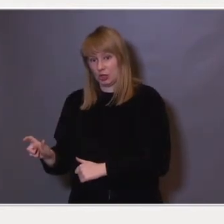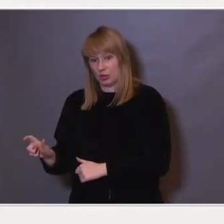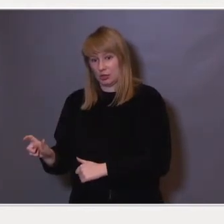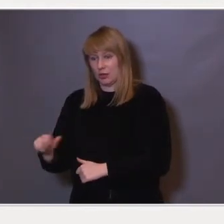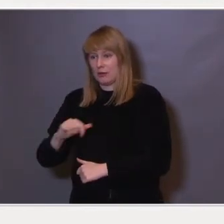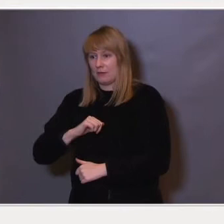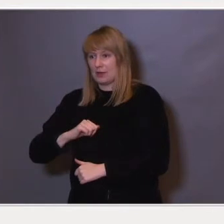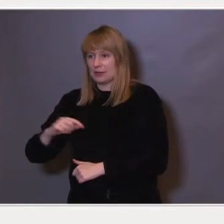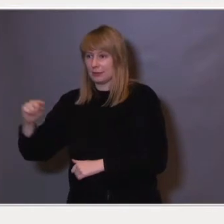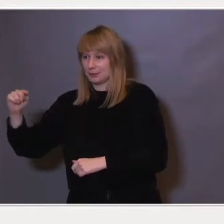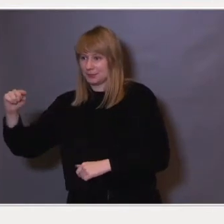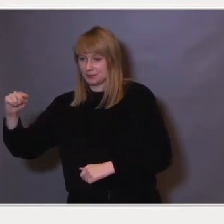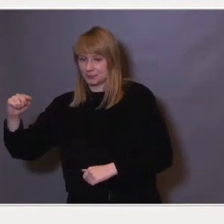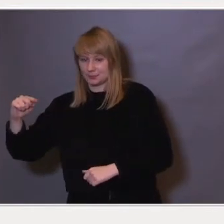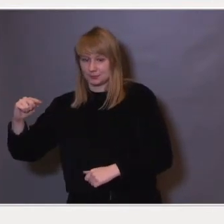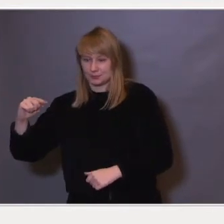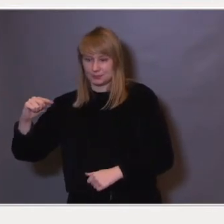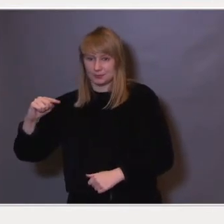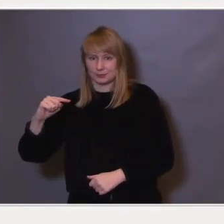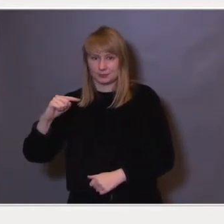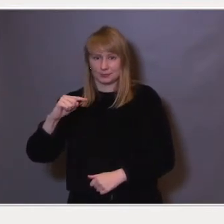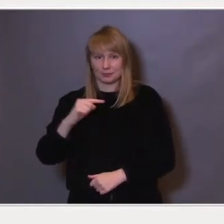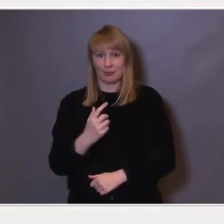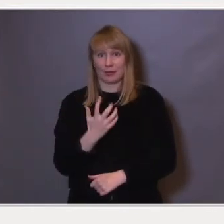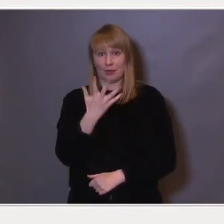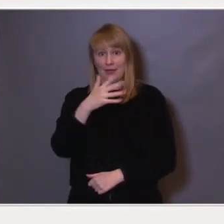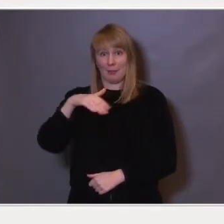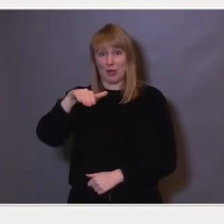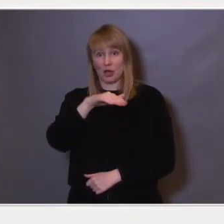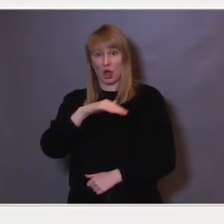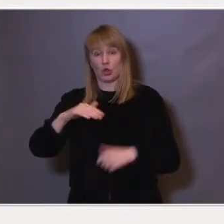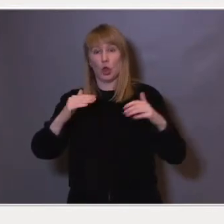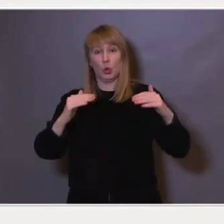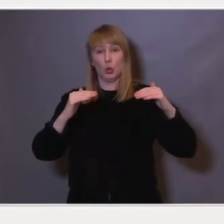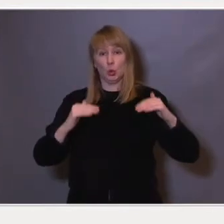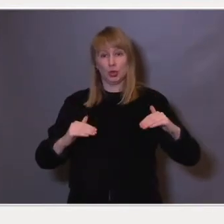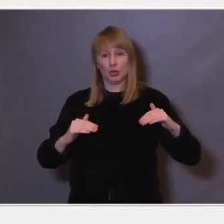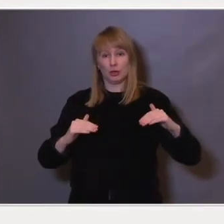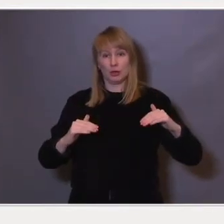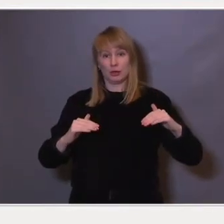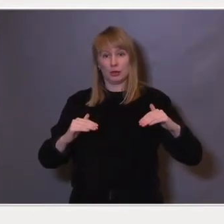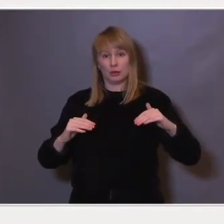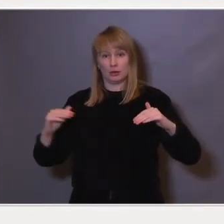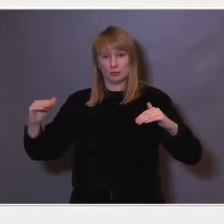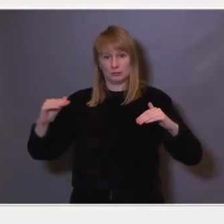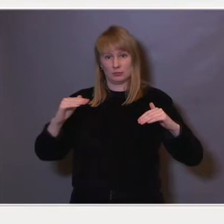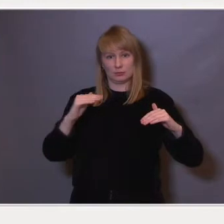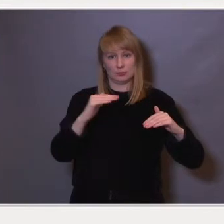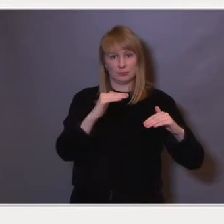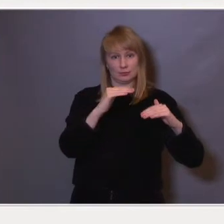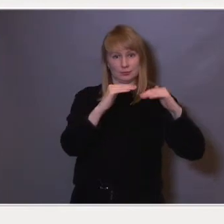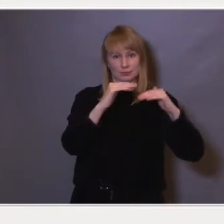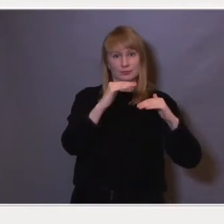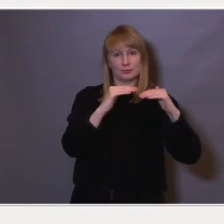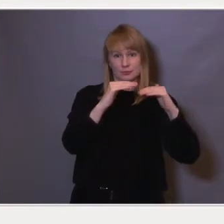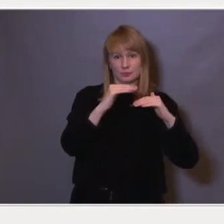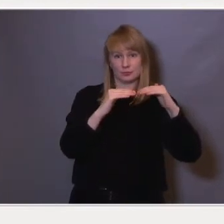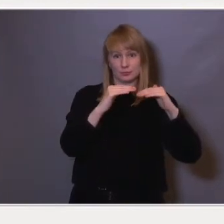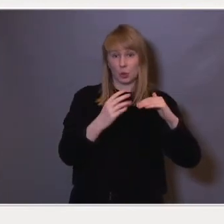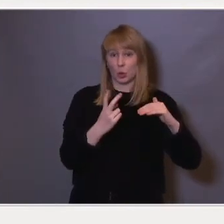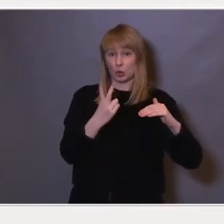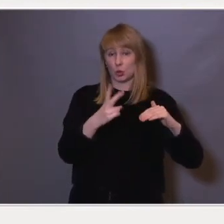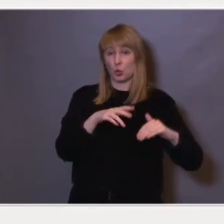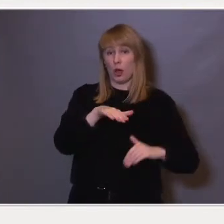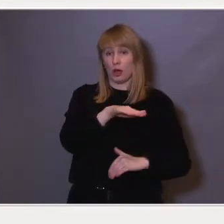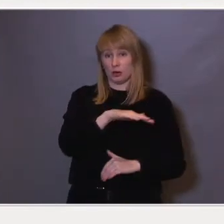Og hvis dere følger den helt ut, så ser dere at det er bare fem land som ligger under 50 prosent, og de ligger like under, og hvertfall to